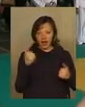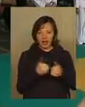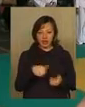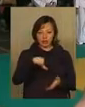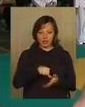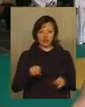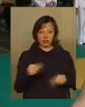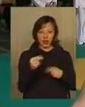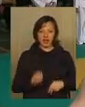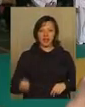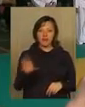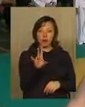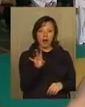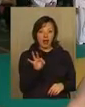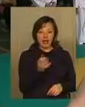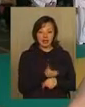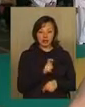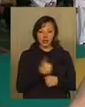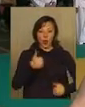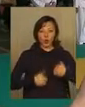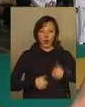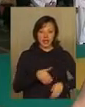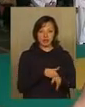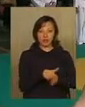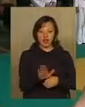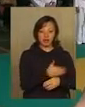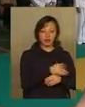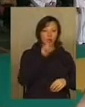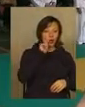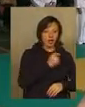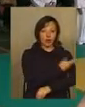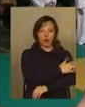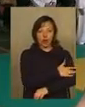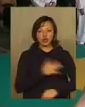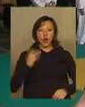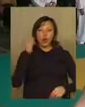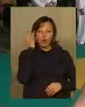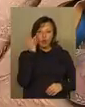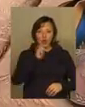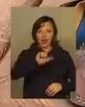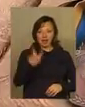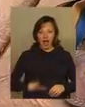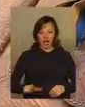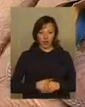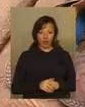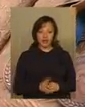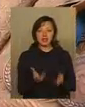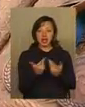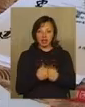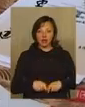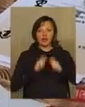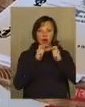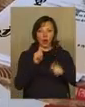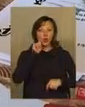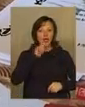участь в чемпіонаті Європи, але здебільшого конкуренція відбувається між Україною, Польщею, Румунією, Італією. За кількістю нагород